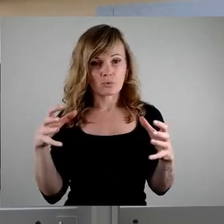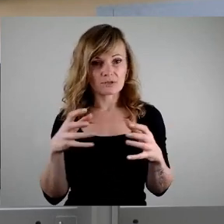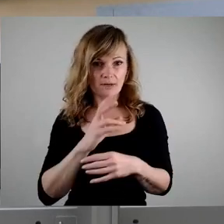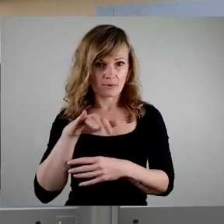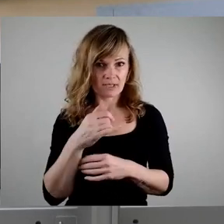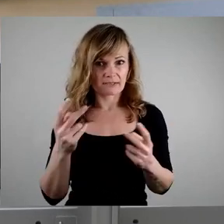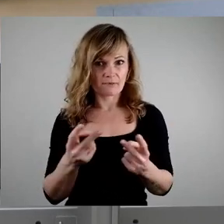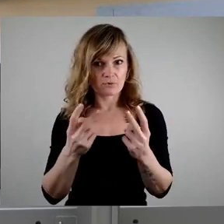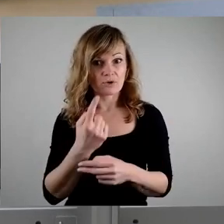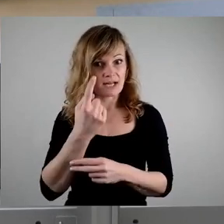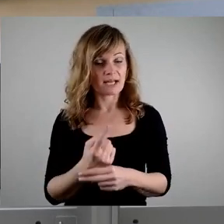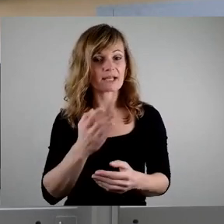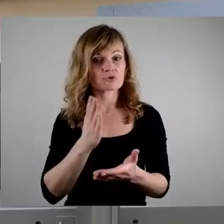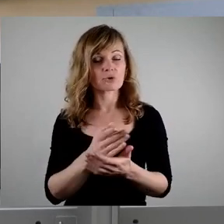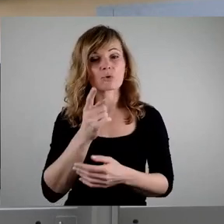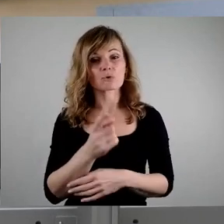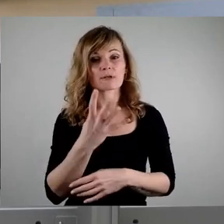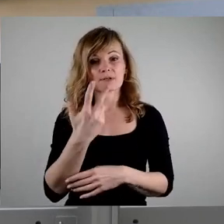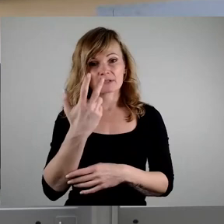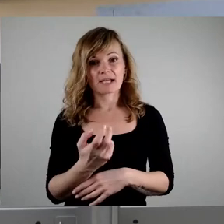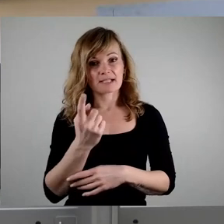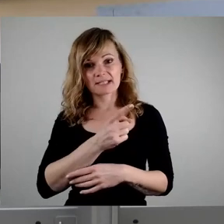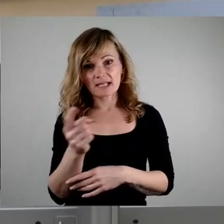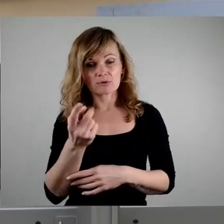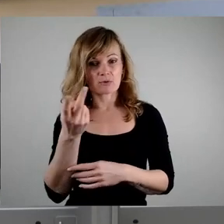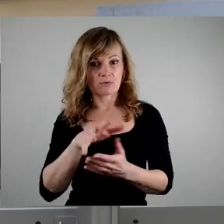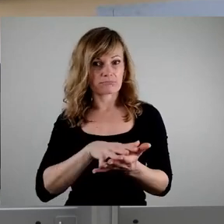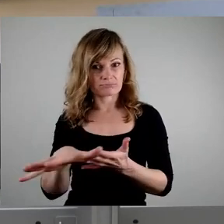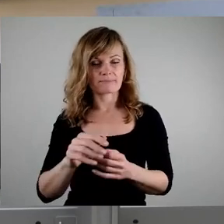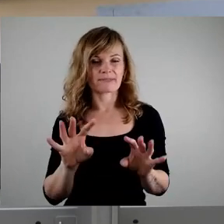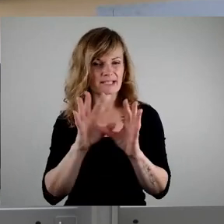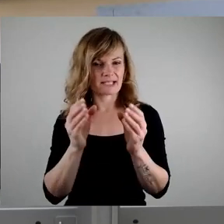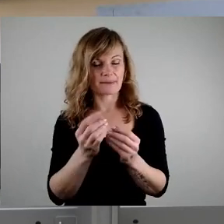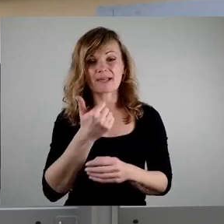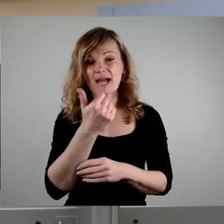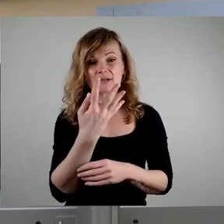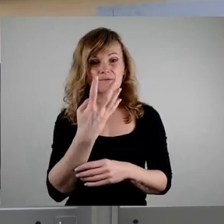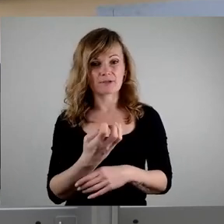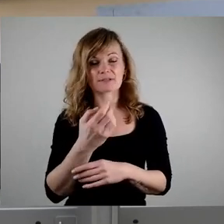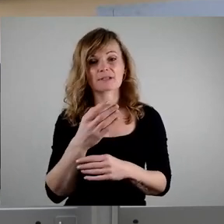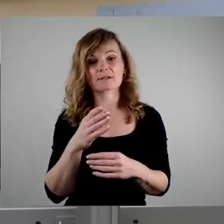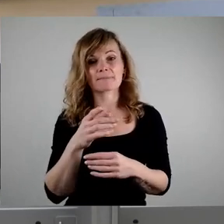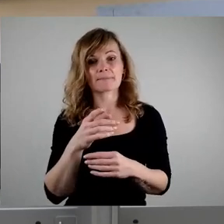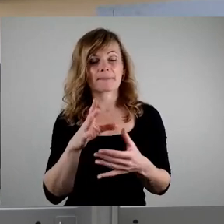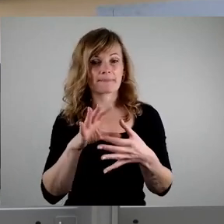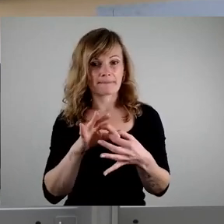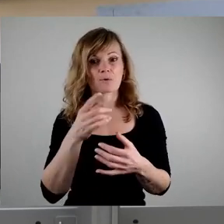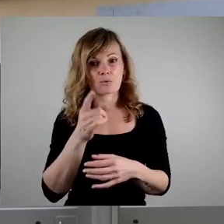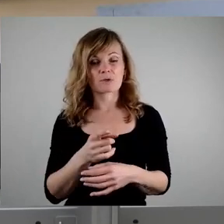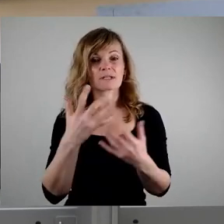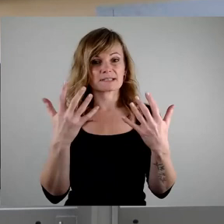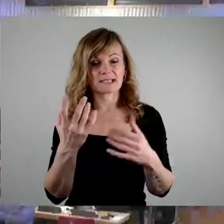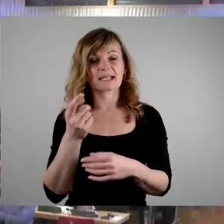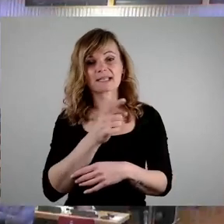134.000 kostet. Also genau genommen 41 mit runden 110.000 Euro. Und